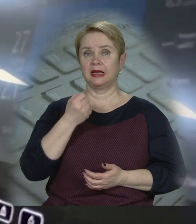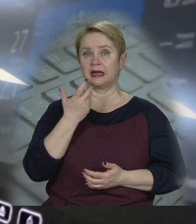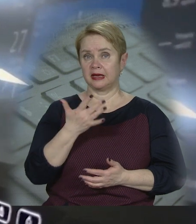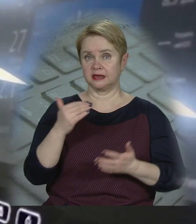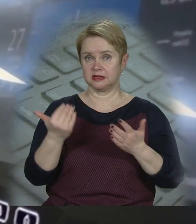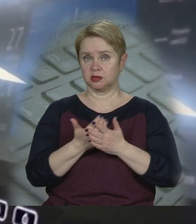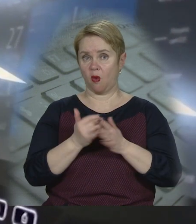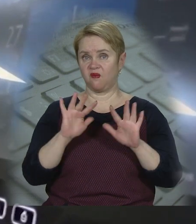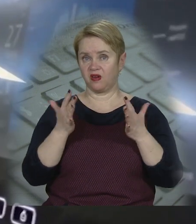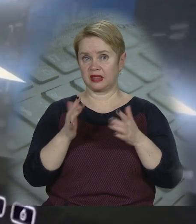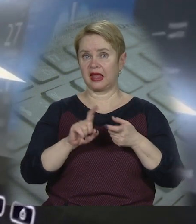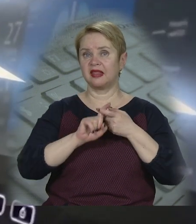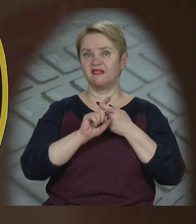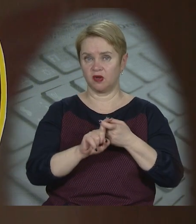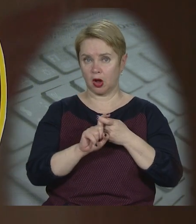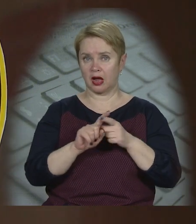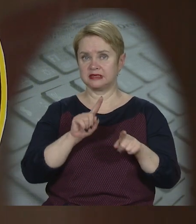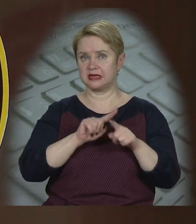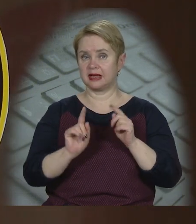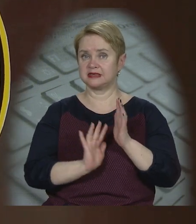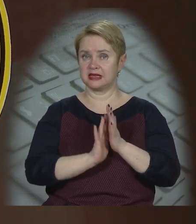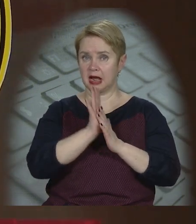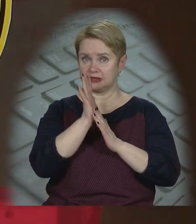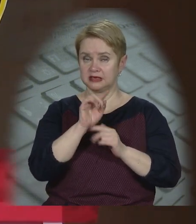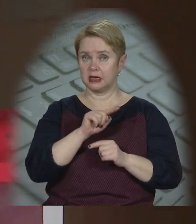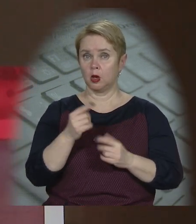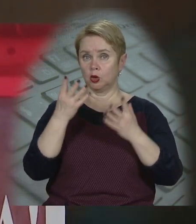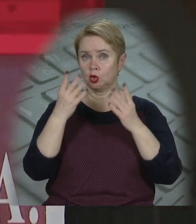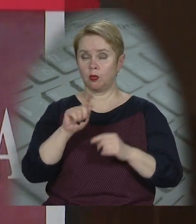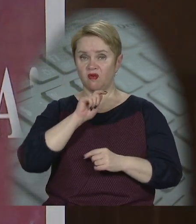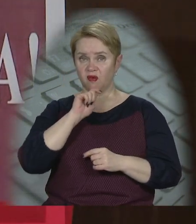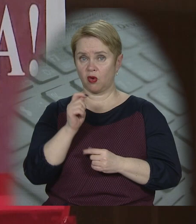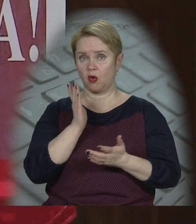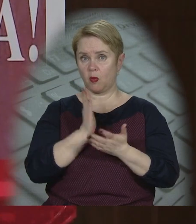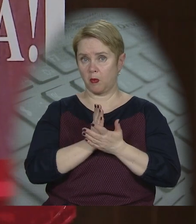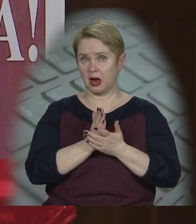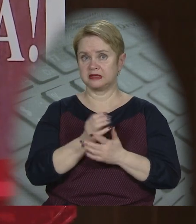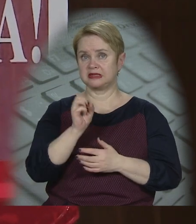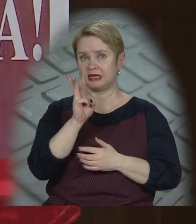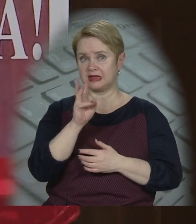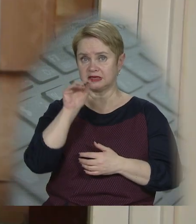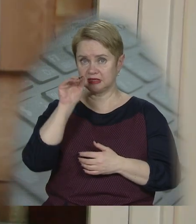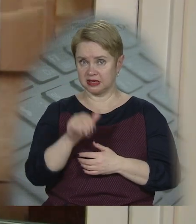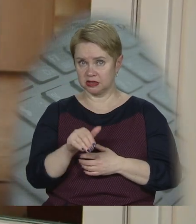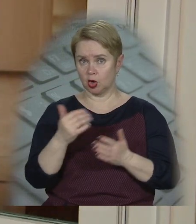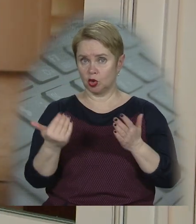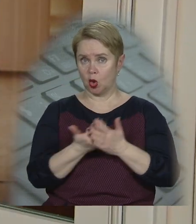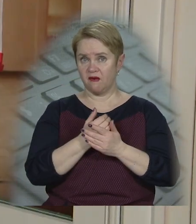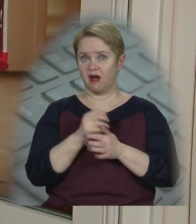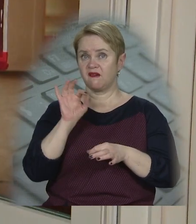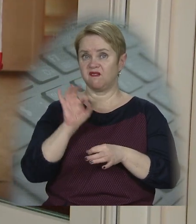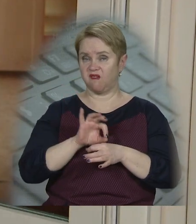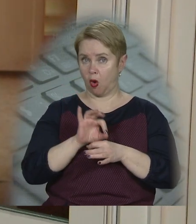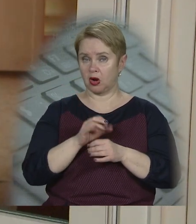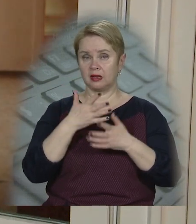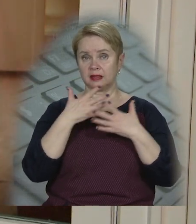Кількість нових випадків інфікування стрімко зростає. За минулу добу в Україні маємо майже 13 тисяч нових